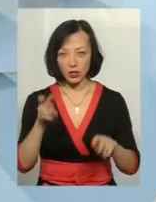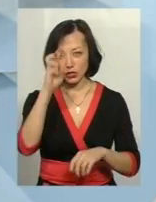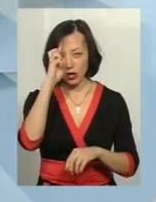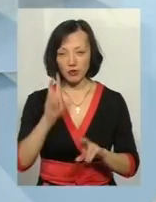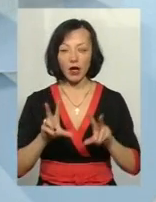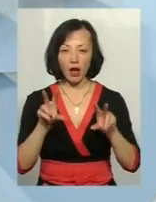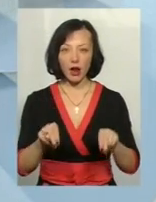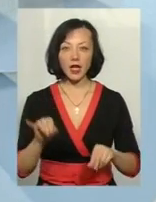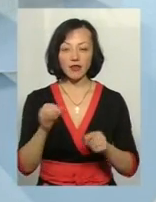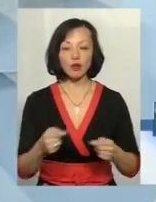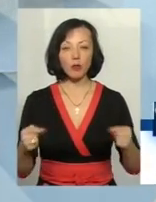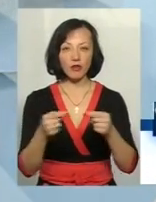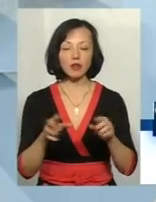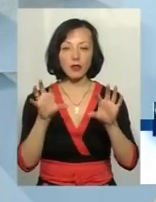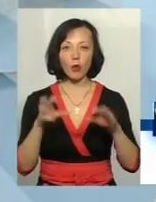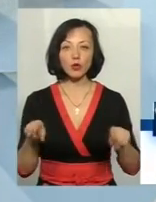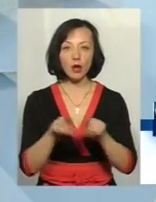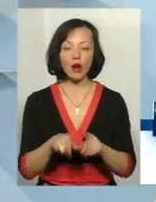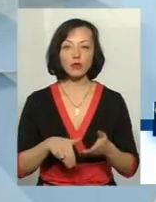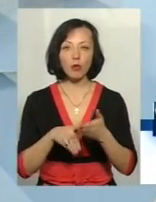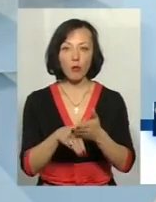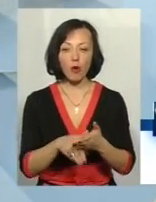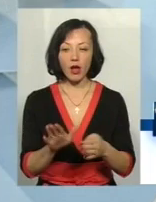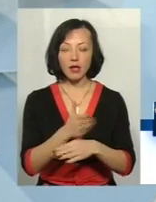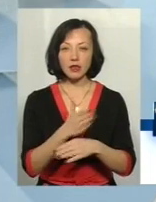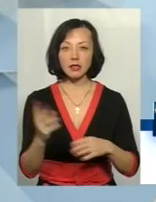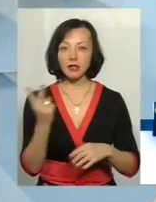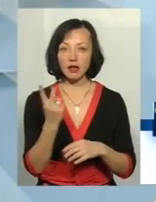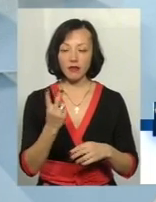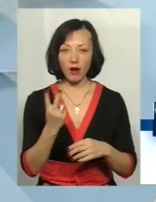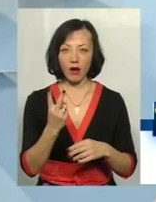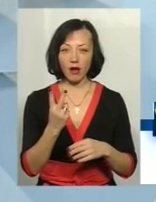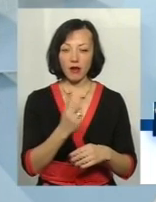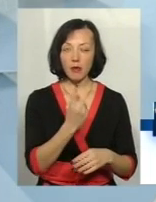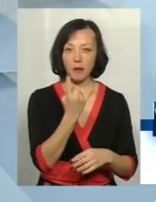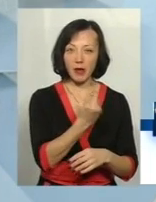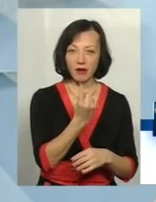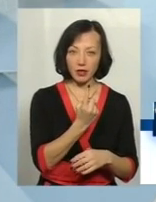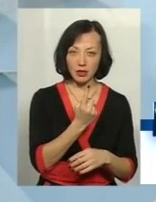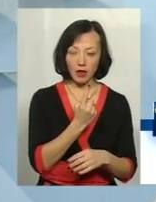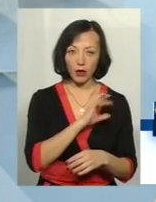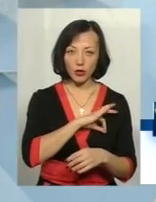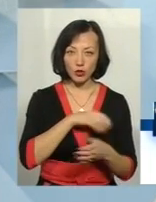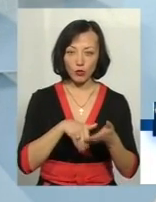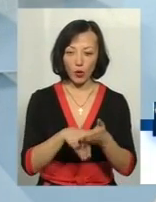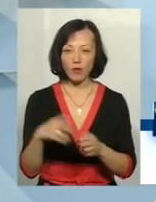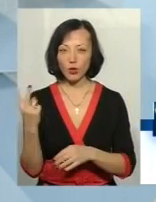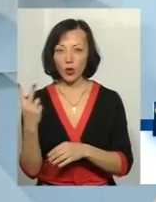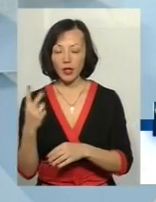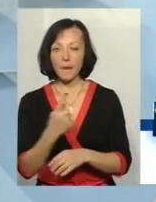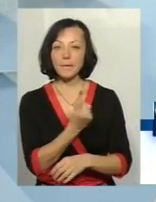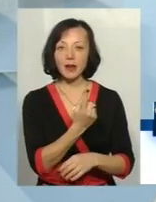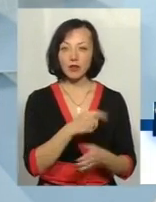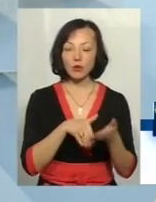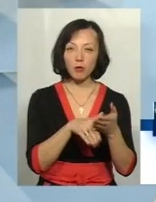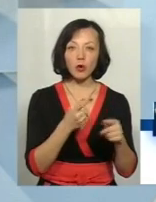І, відповідно до закону, така правова допомога ділиться на два види. Це первинна правова допомога і вторина. Первинна правова